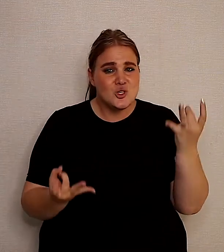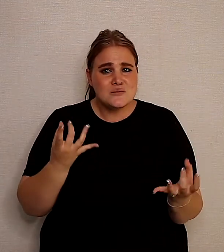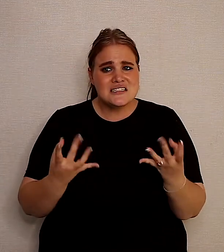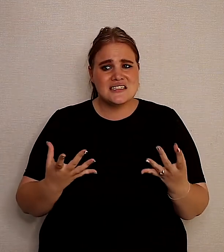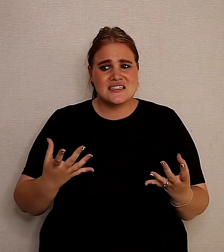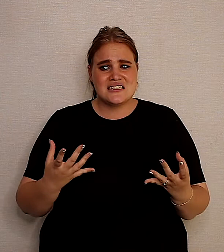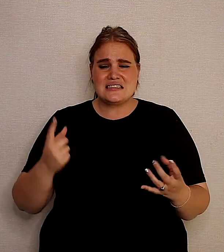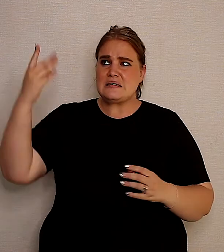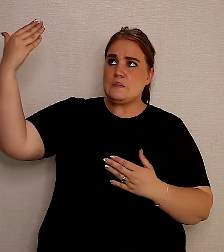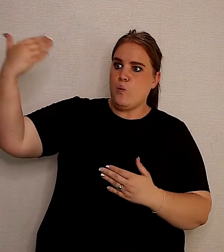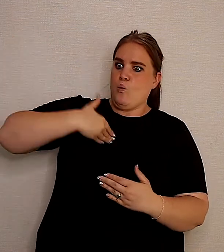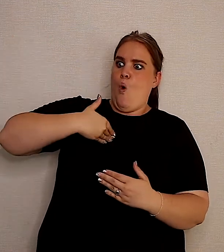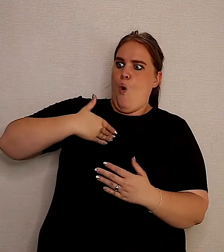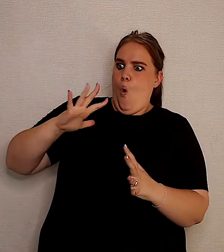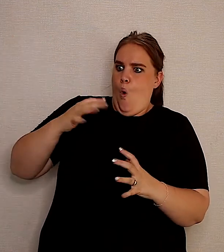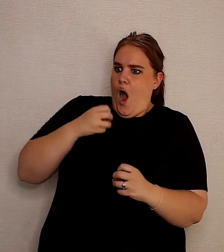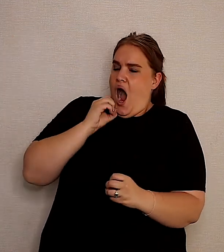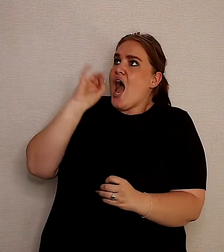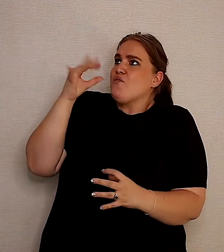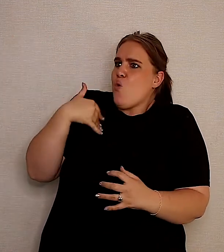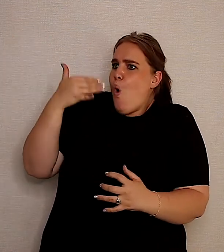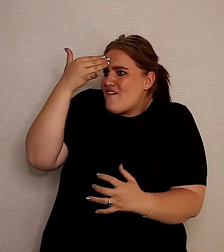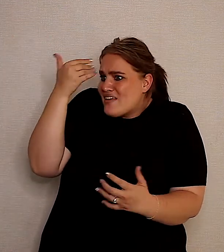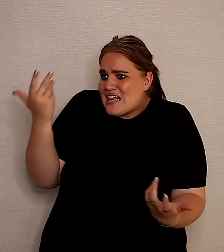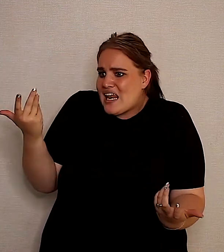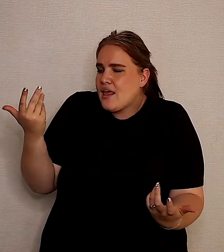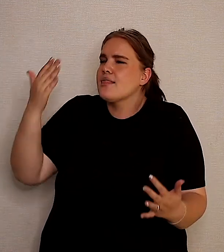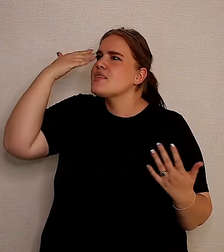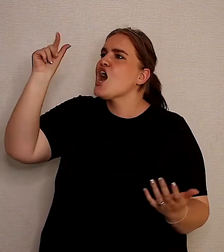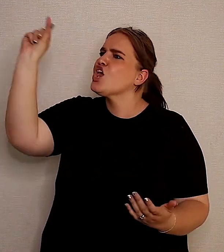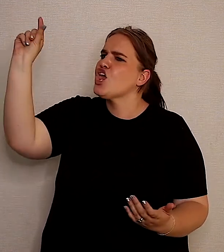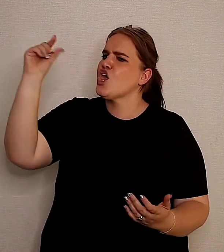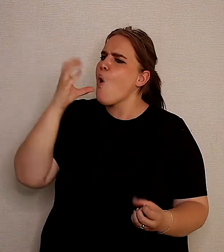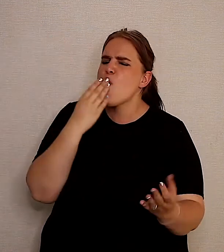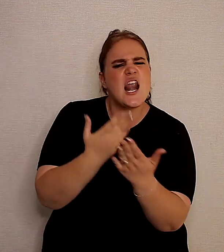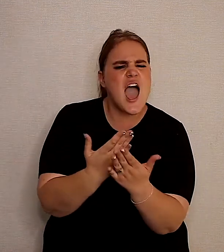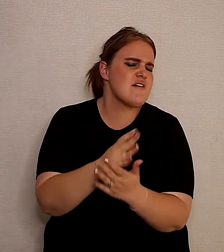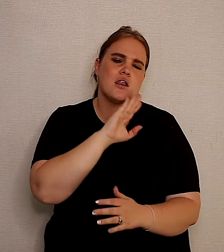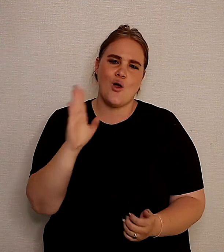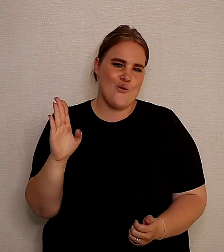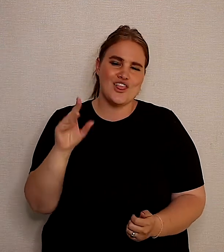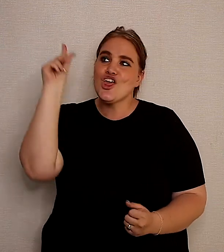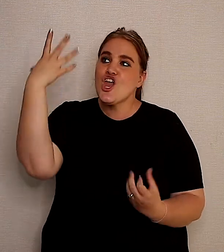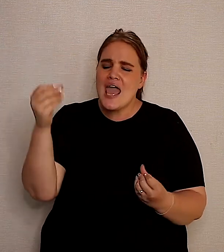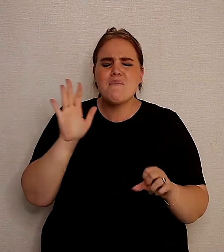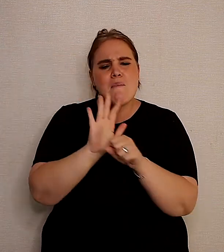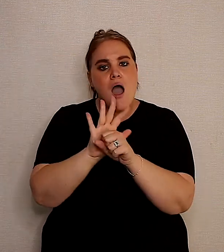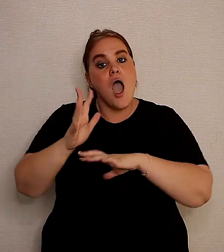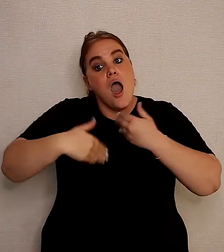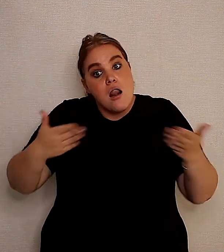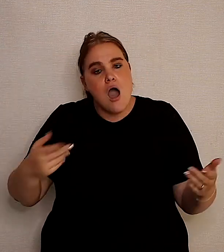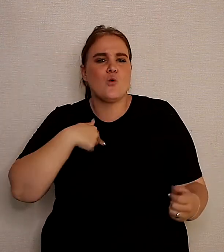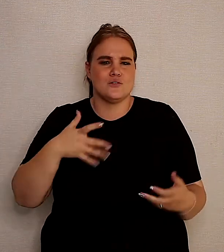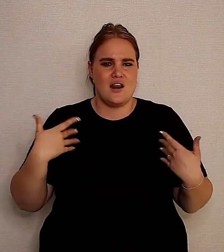soms konfronteerend, alhoewel soms moeilik om te antwoord. Dankie dat jy nie onredelik is, nie dankie dat jy soveel genade het in ons